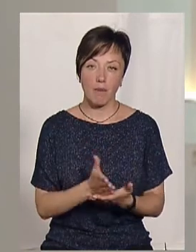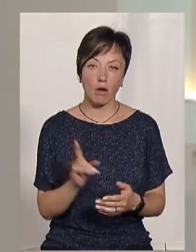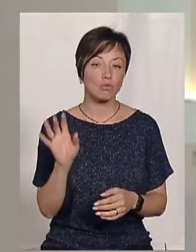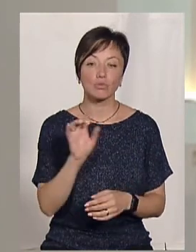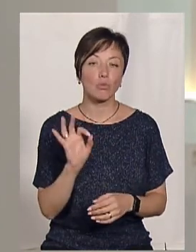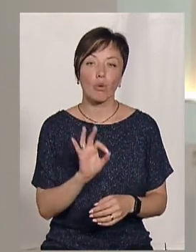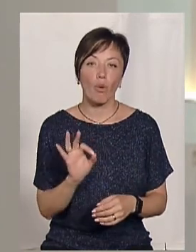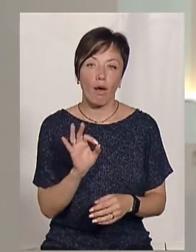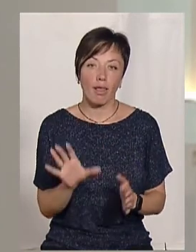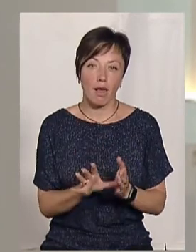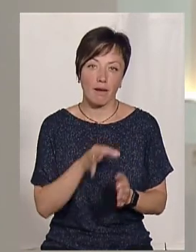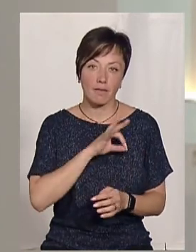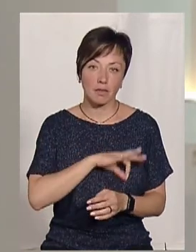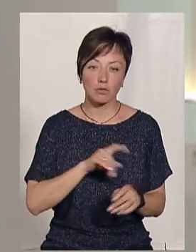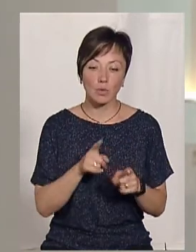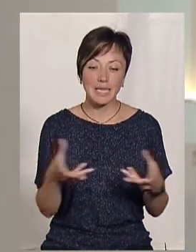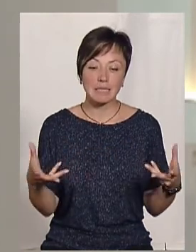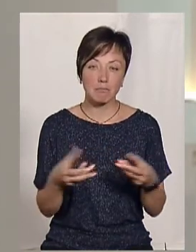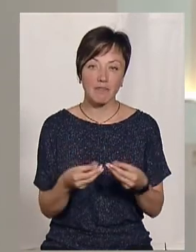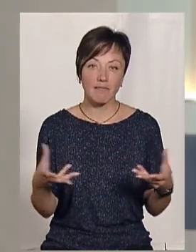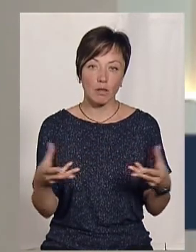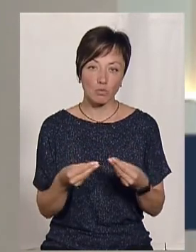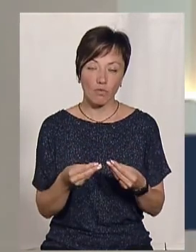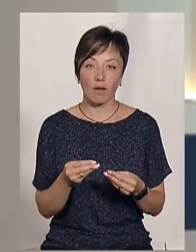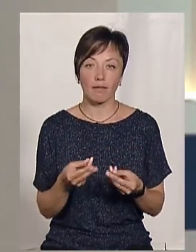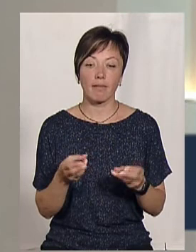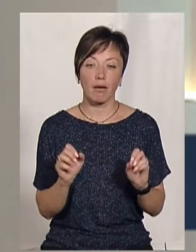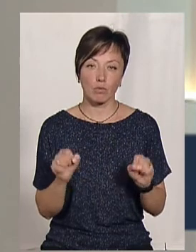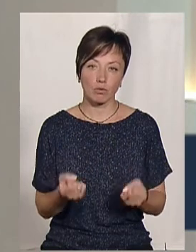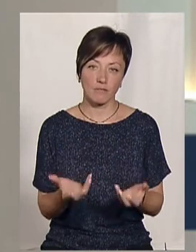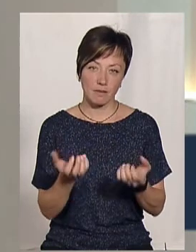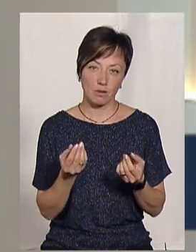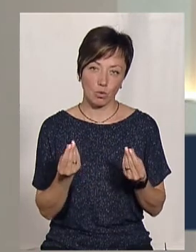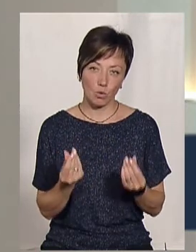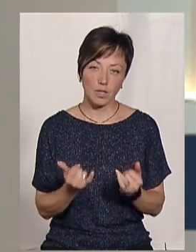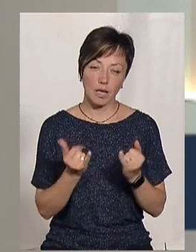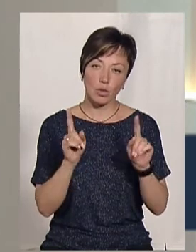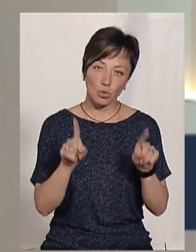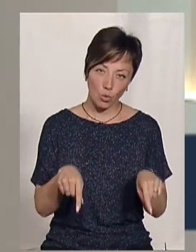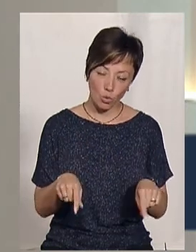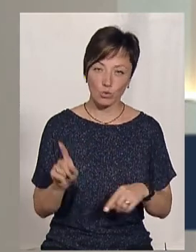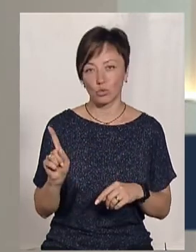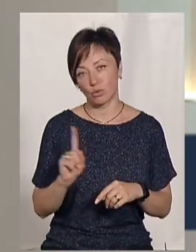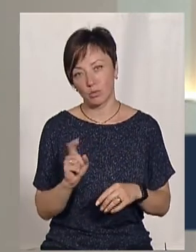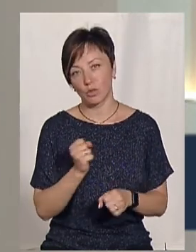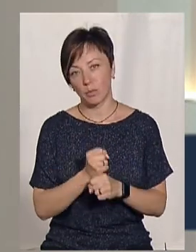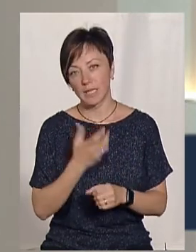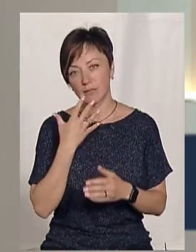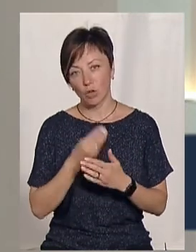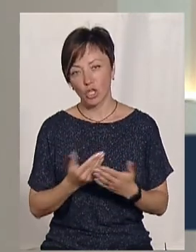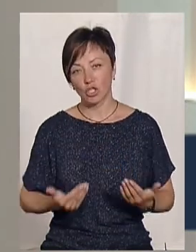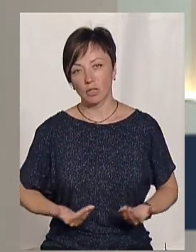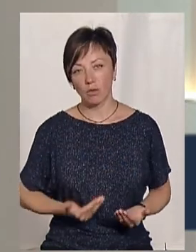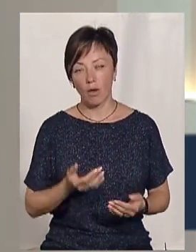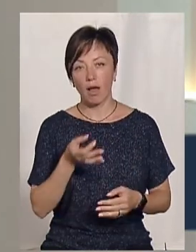енергоефективність і що таке співфінансування, і де можна взяти кошти для того, щоб зробити своє